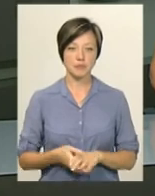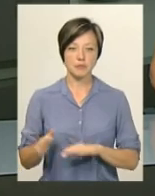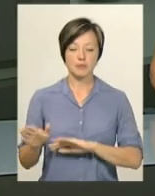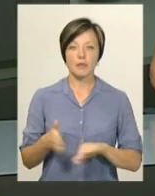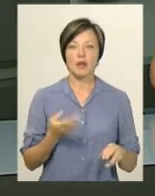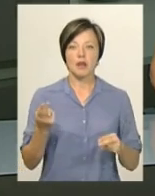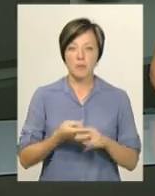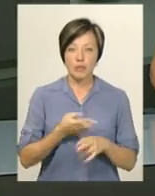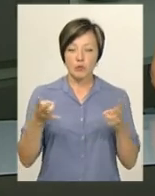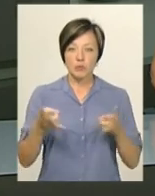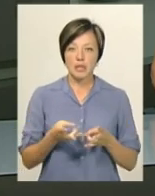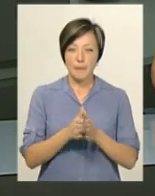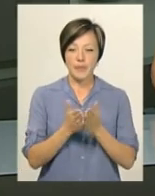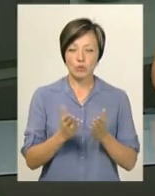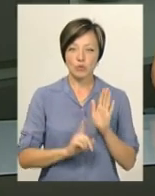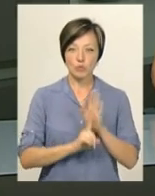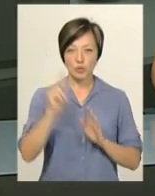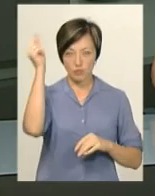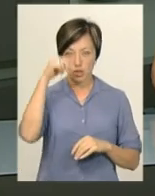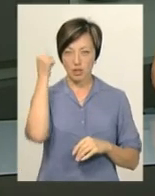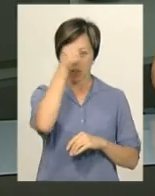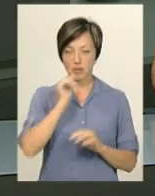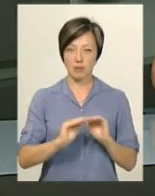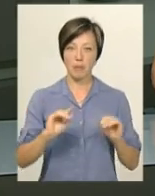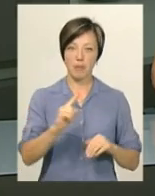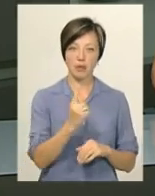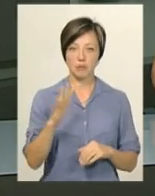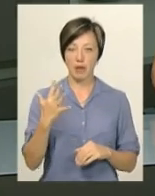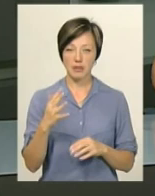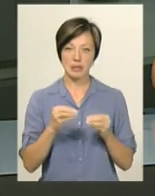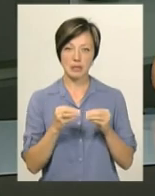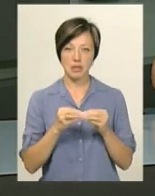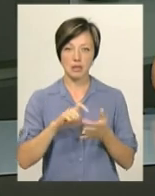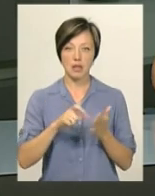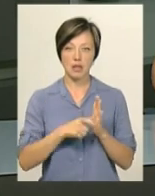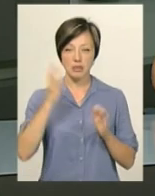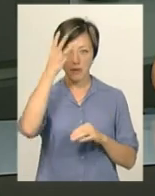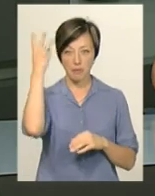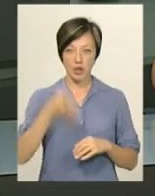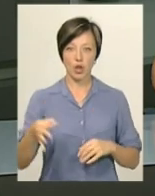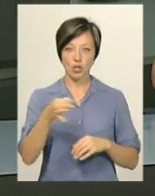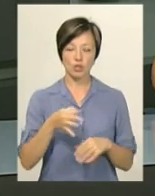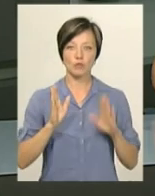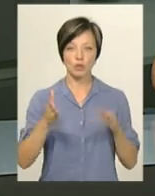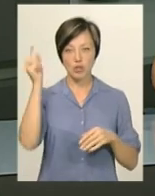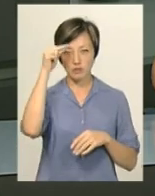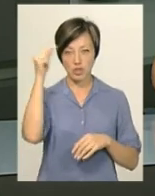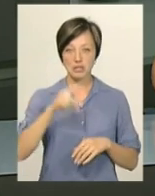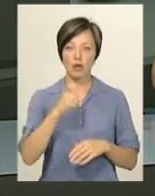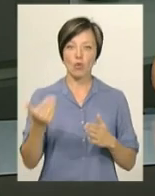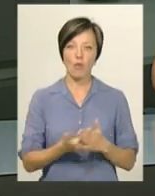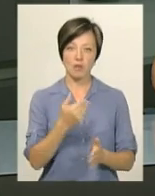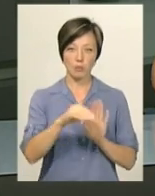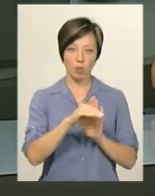Без необхідних підручників розпочнуть навчальний рік учні перших, п'ятих та десятих класів Хмельниччини, які навчатимуться за